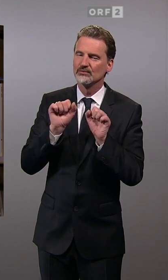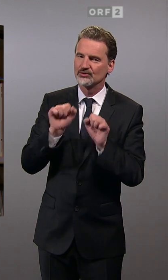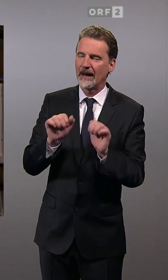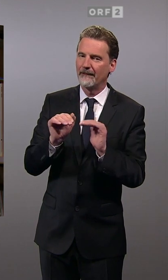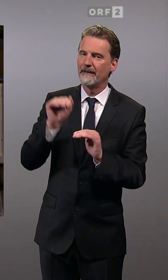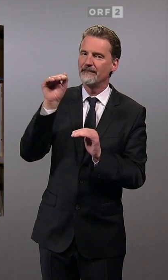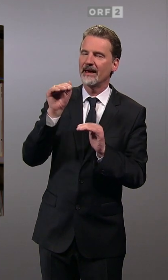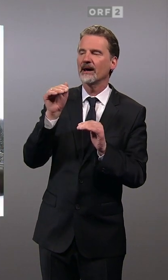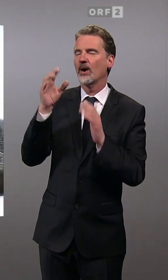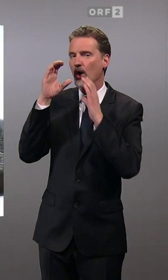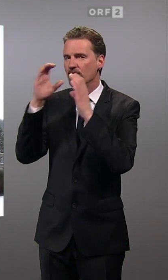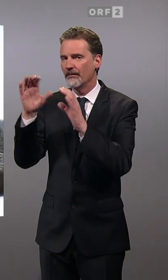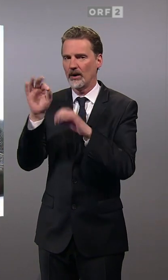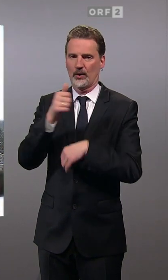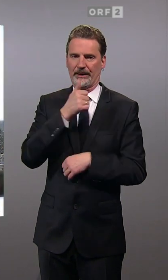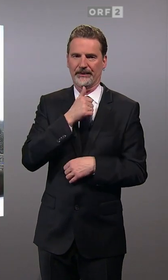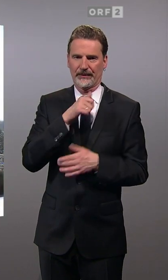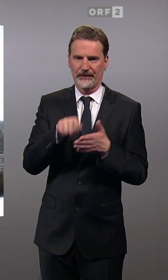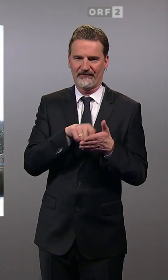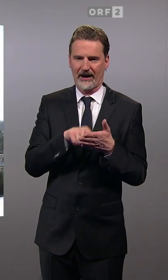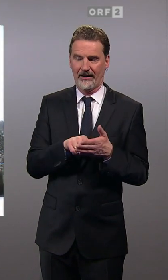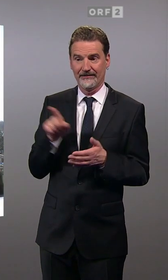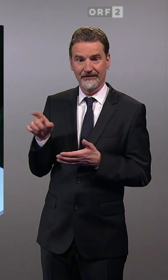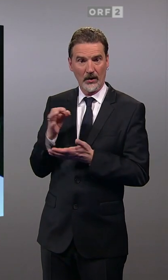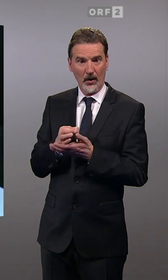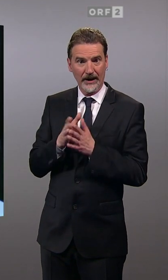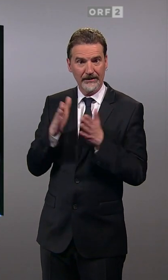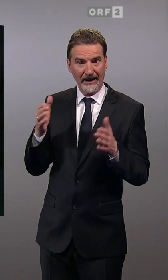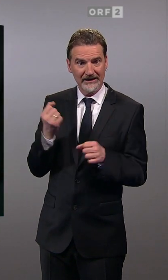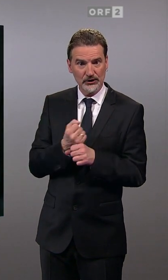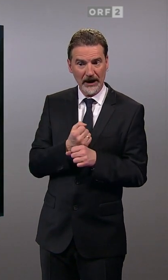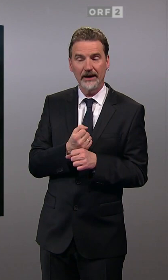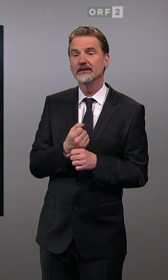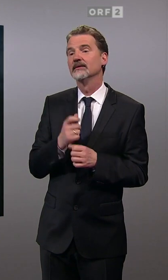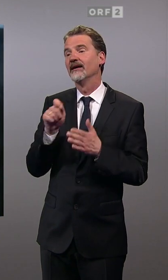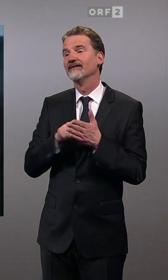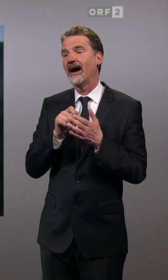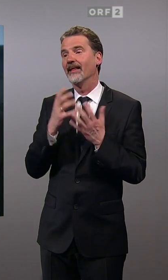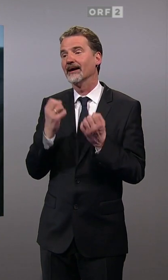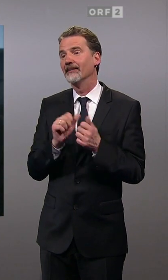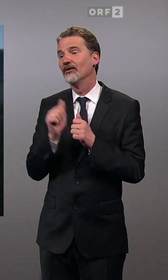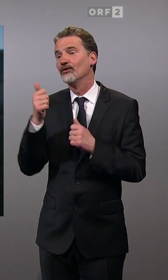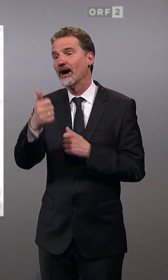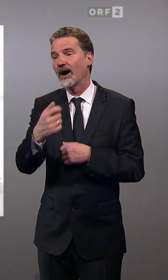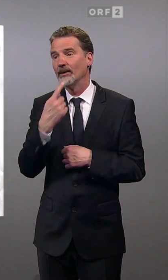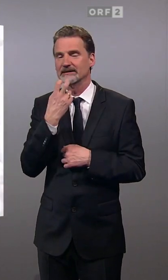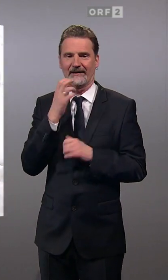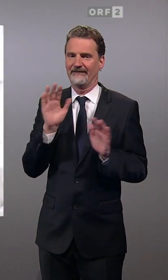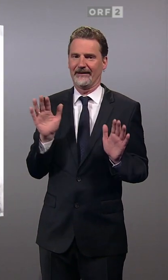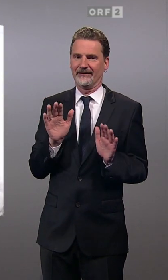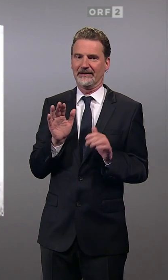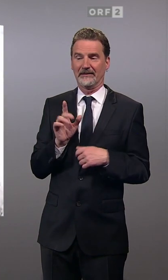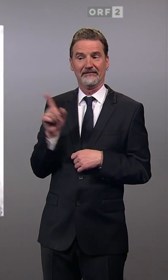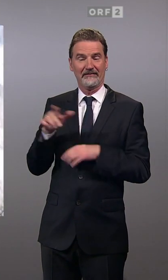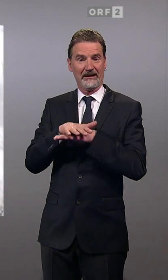oder auch die Grünen zu wählen. In Breitenstein will man zum Wahlergebnis jedenfalls keine voreiligen Schlüsse ziehen. Der Gemeindearbeiter